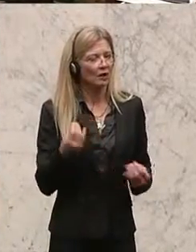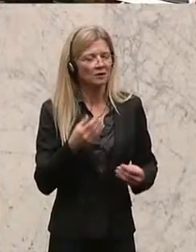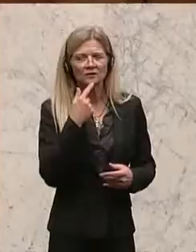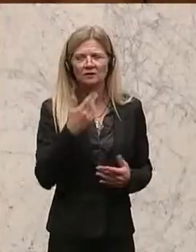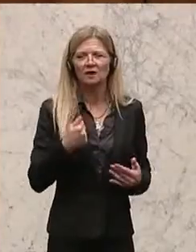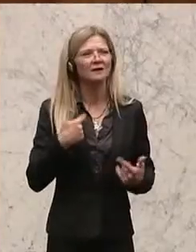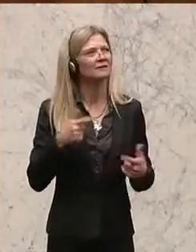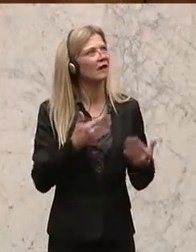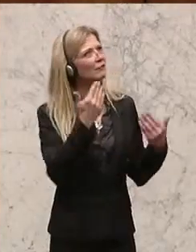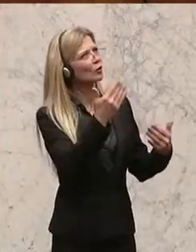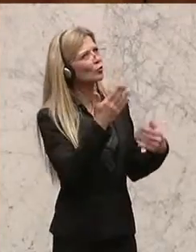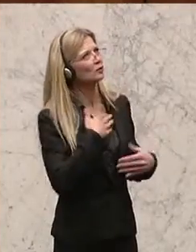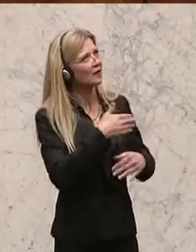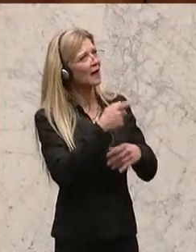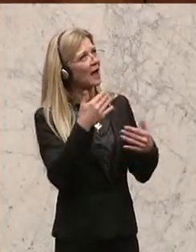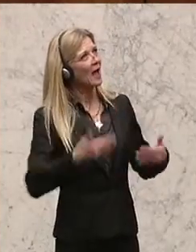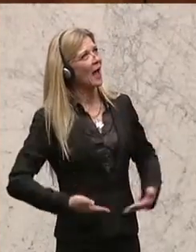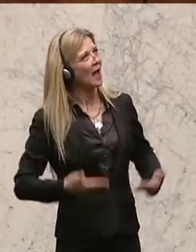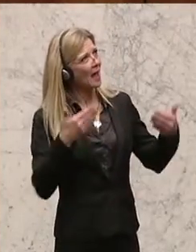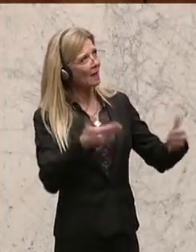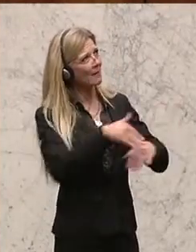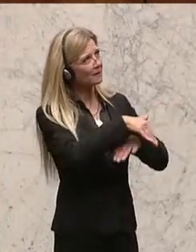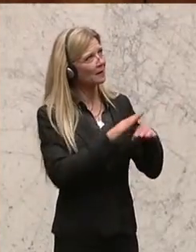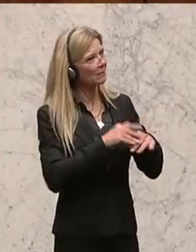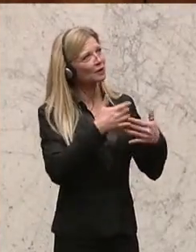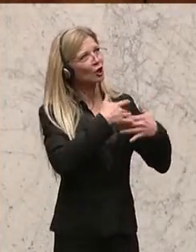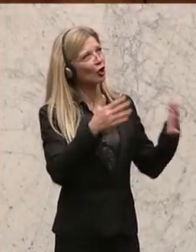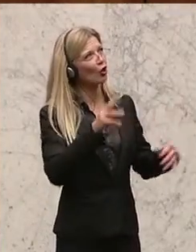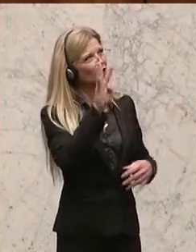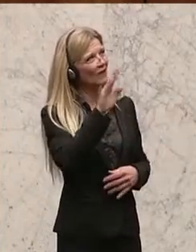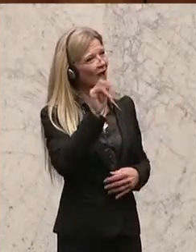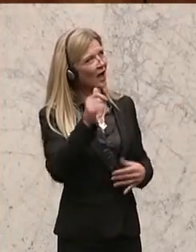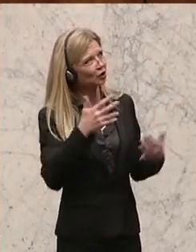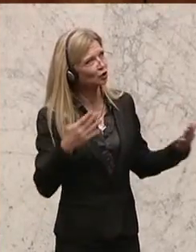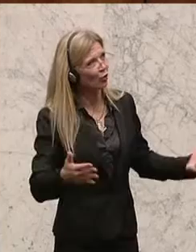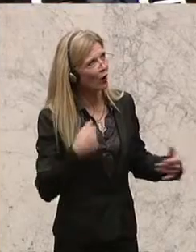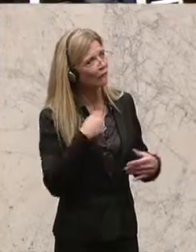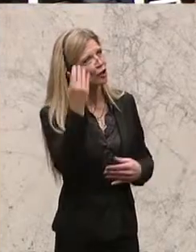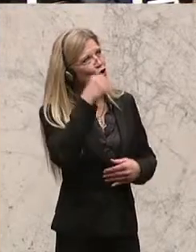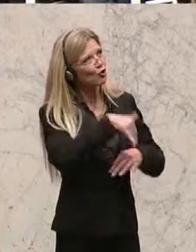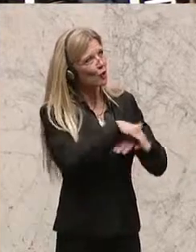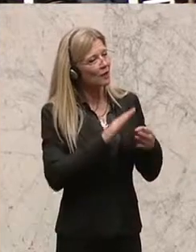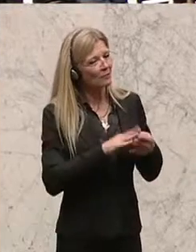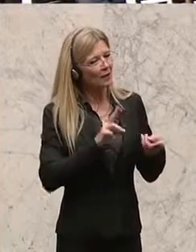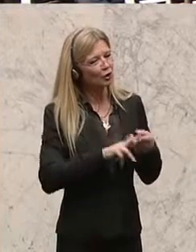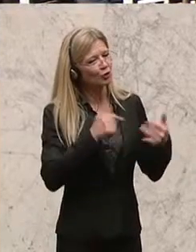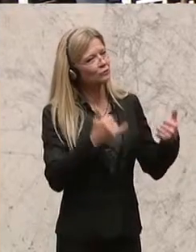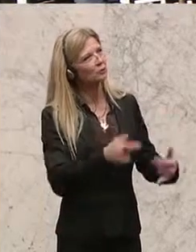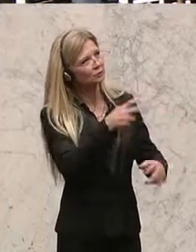Schulklasse aus meiner Heimatgemeinde, der neuen Mittelschule Groswarasdorf, Veliki Borischdorf. Herzlich willkommen. Vielen Herr Präsident.